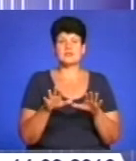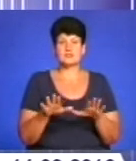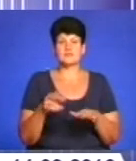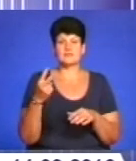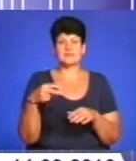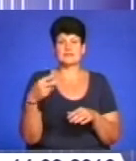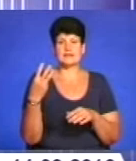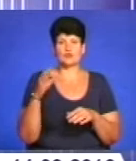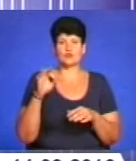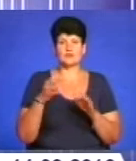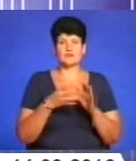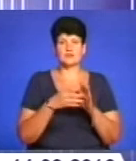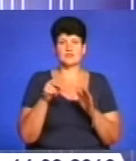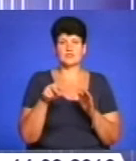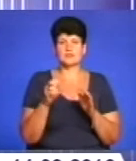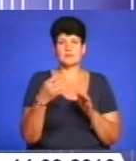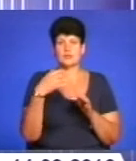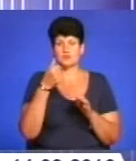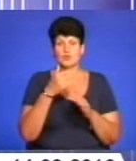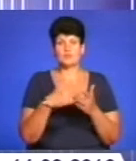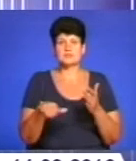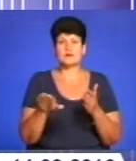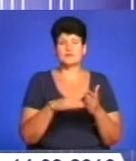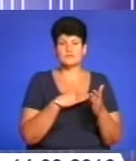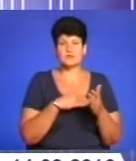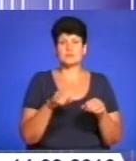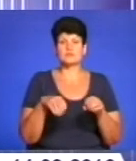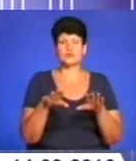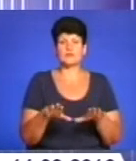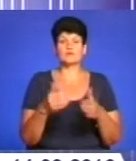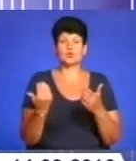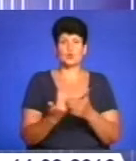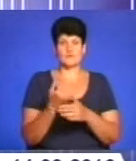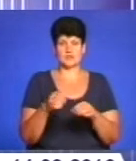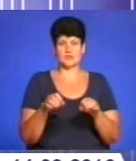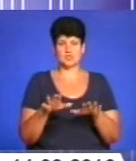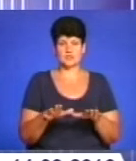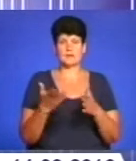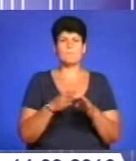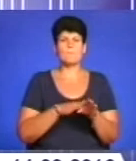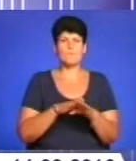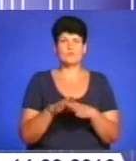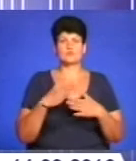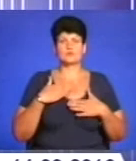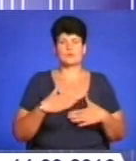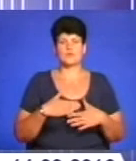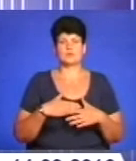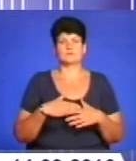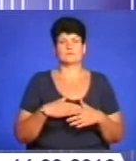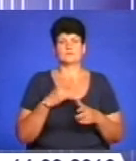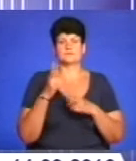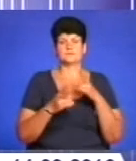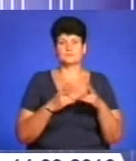23.09.2014 року скасував та постановив нове рішення, яким повністю задоволив позов прокурора.